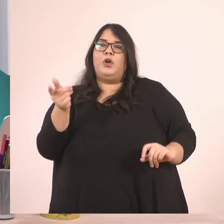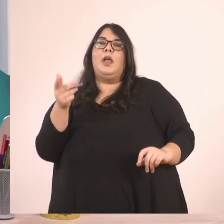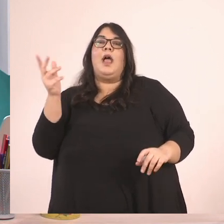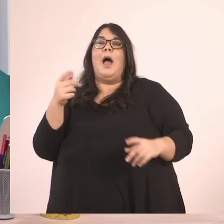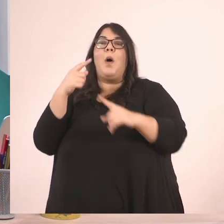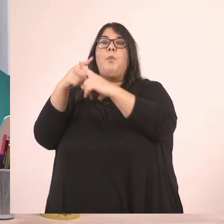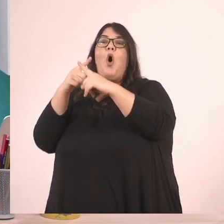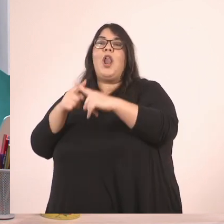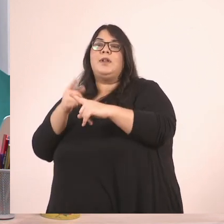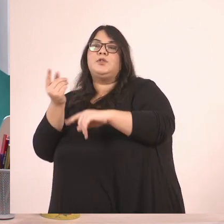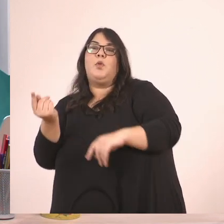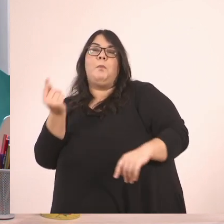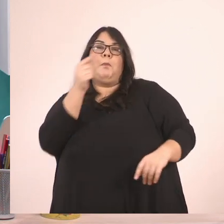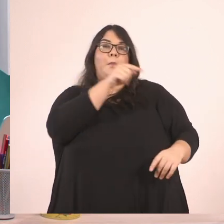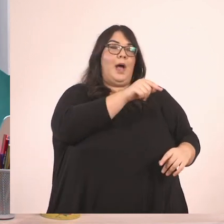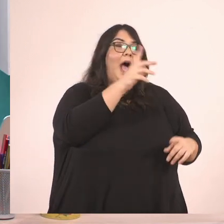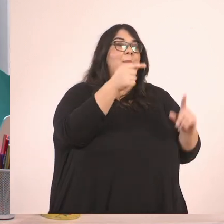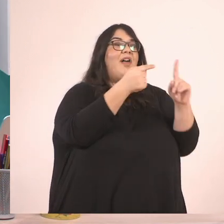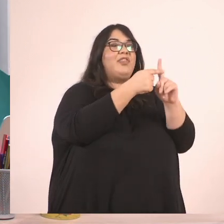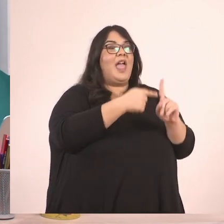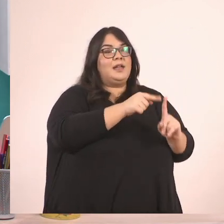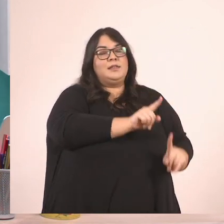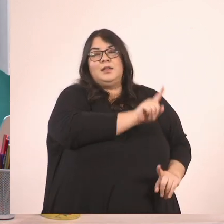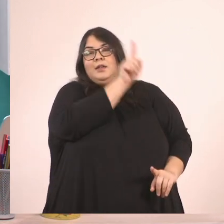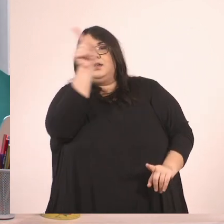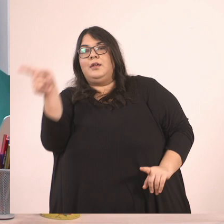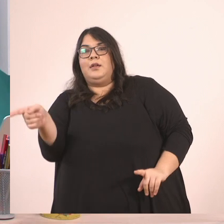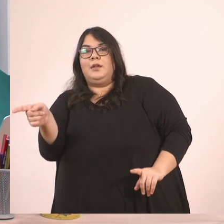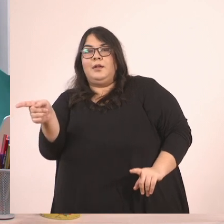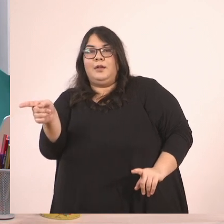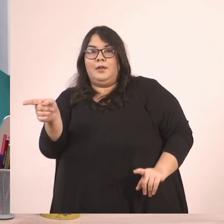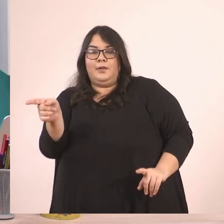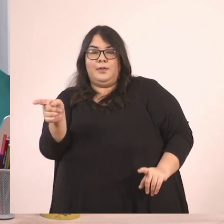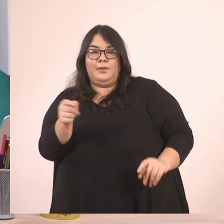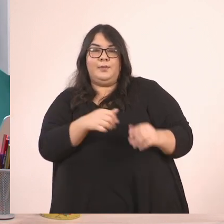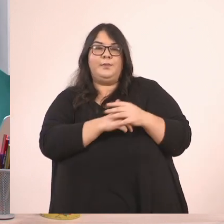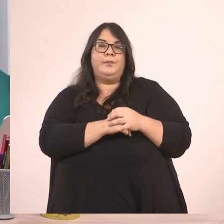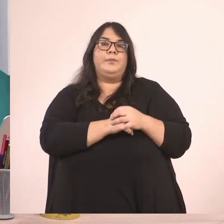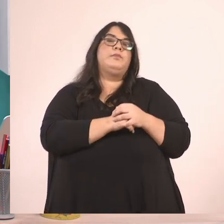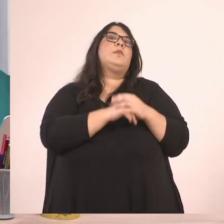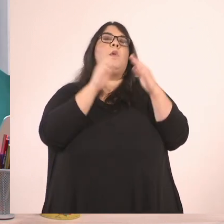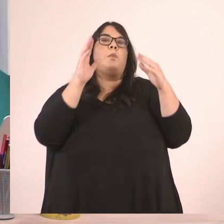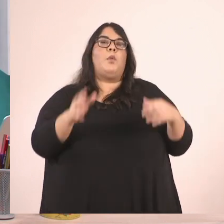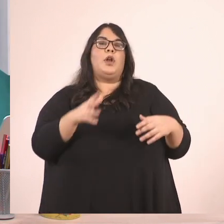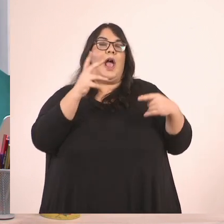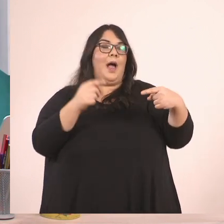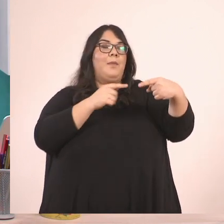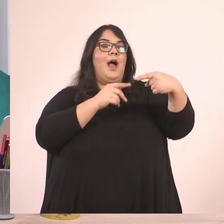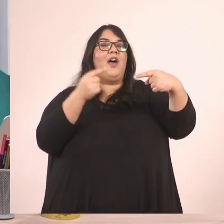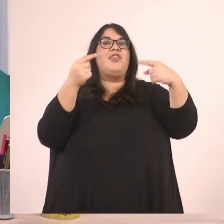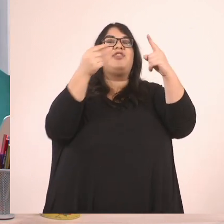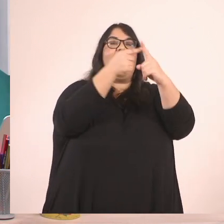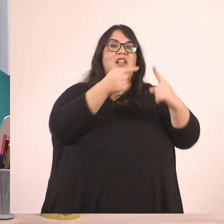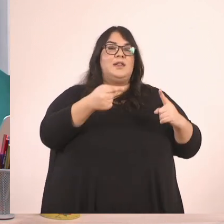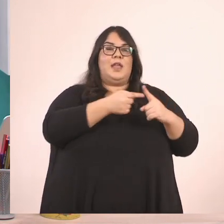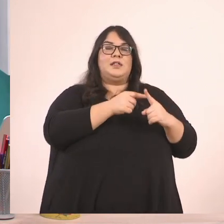Από το 9 δωδέκατα με διαίρεση Διαίδοντας και τους δύο όρους Του κλάσματος Με τον